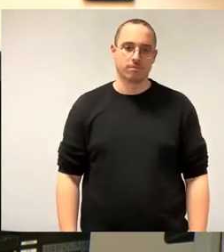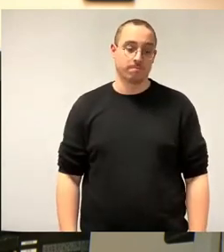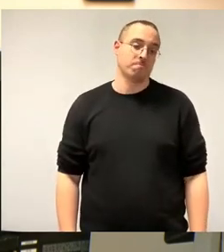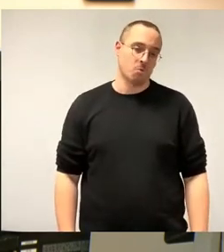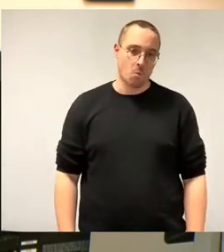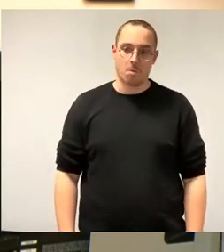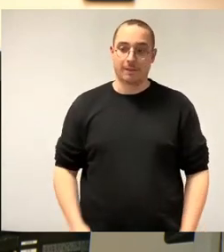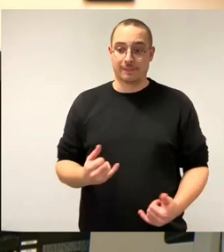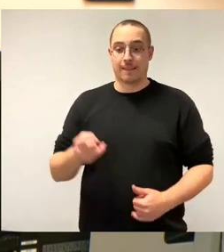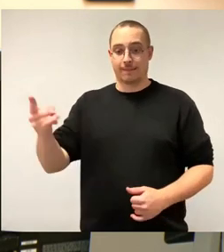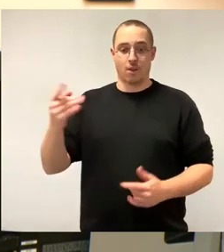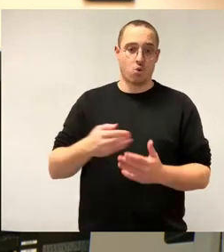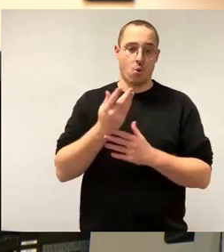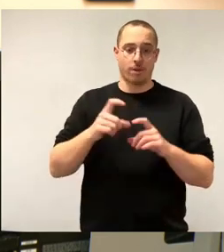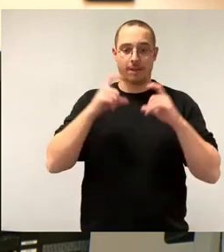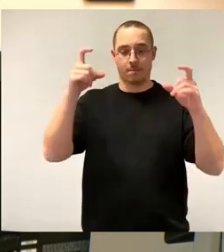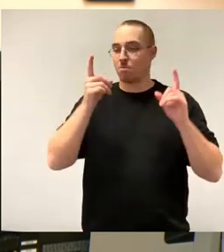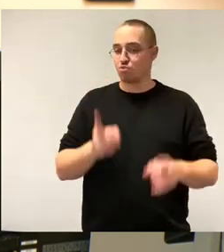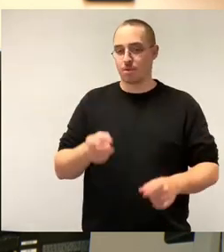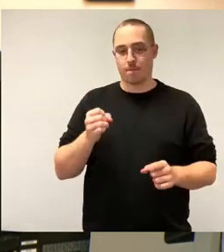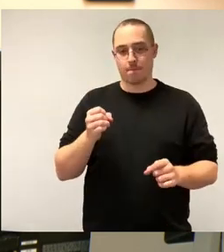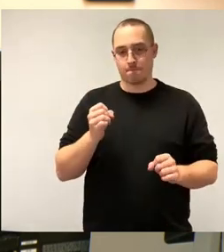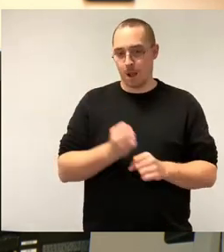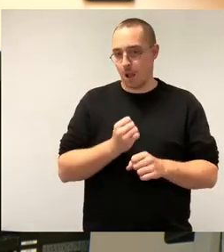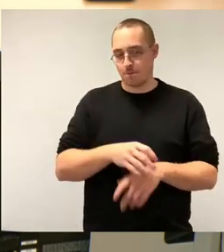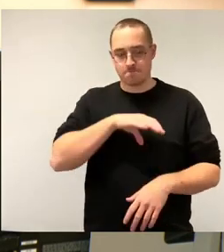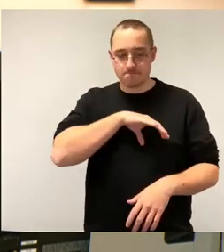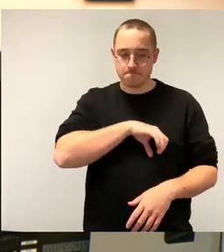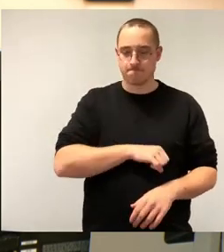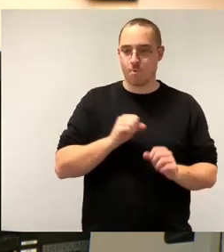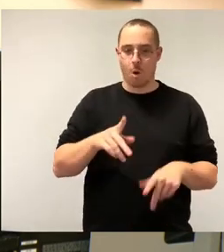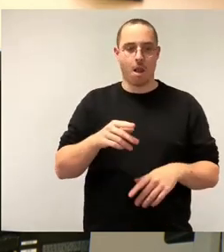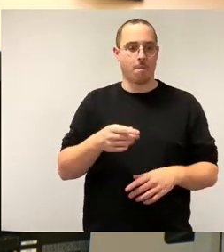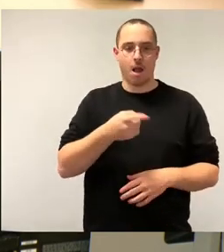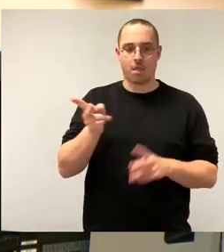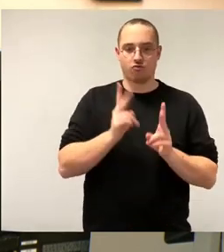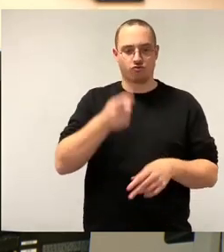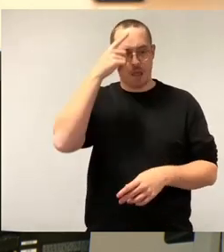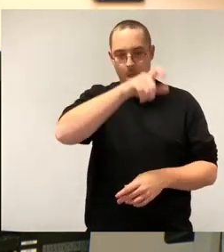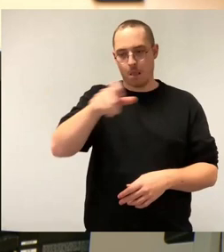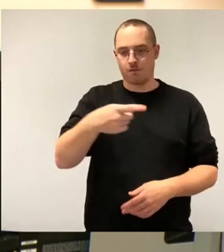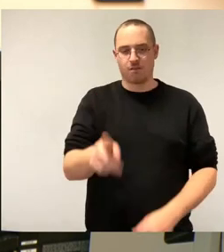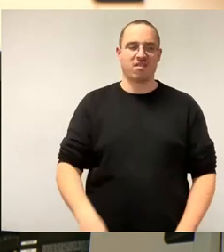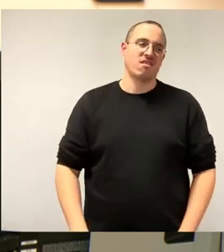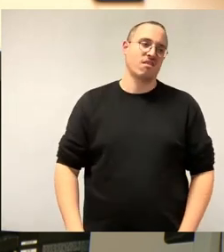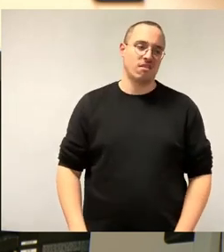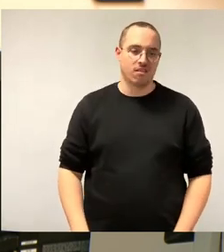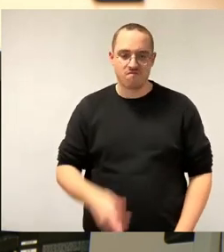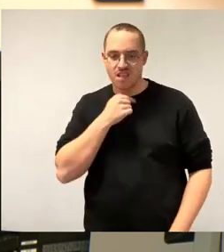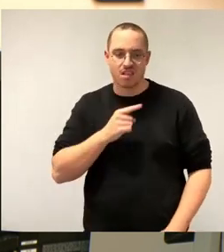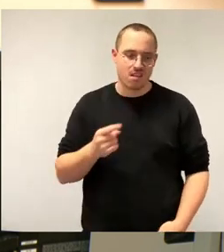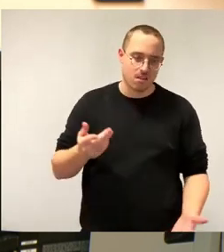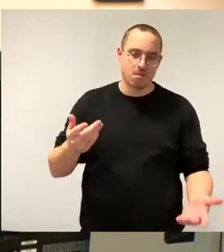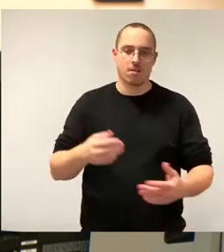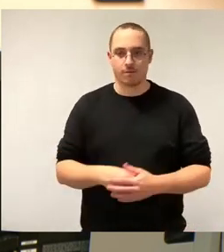wirklich ran. Aber als Stadtrat haben wir immer mal Dinge mitbestellt, die vielleicht nicht oder nicht mehr nötig sind oder deren Mehrwert vielleicht überschaubar sind.